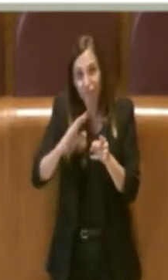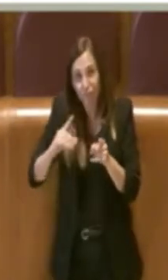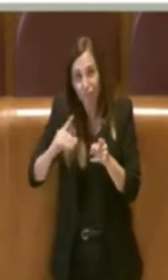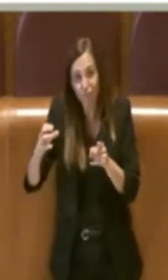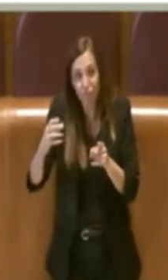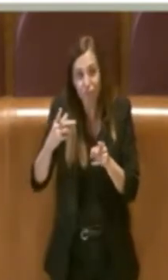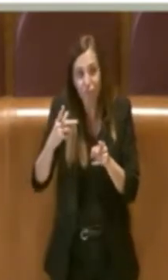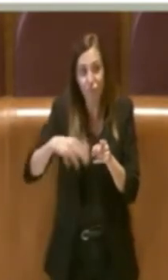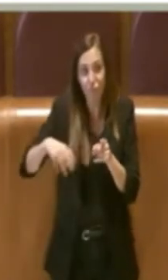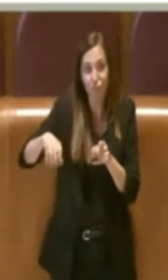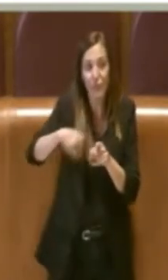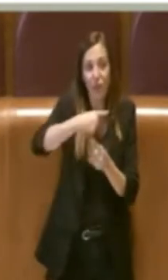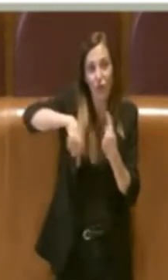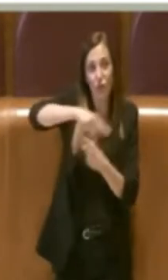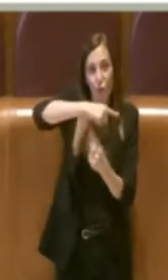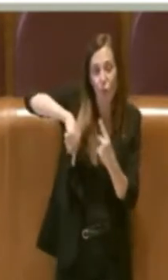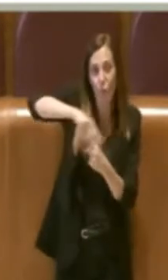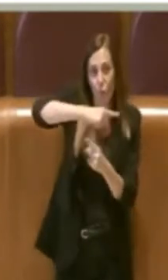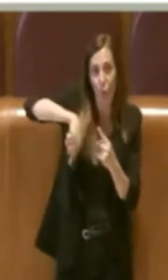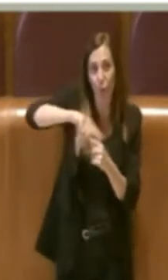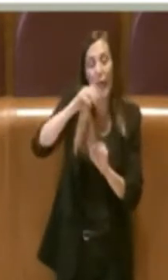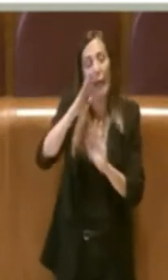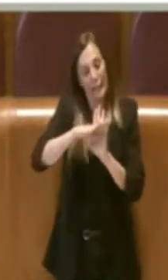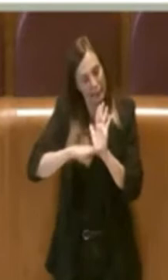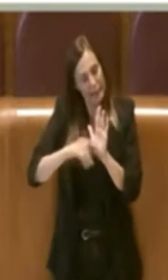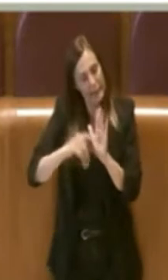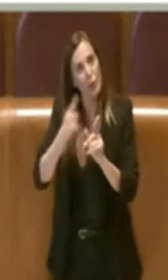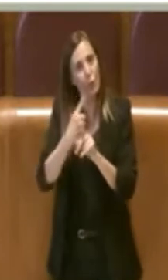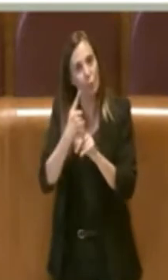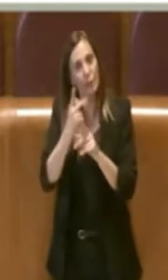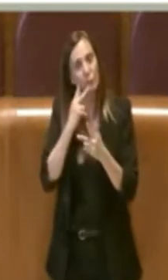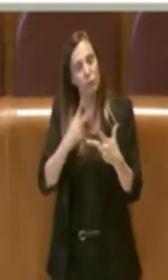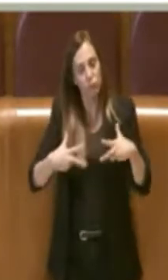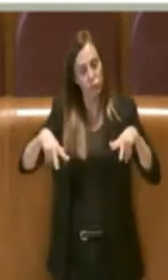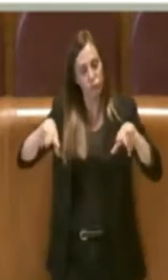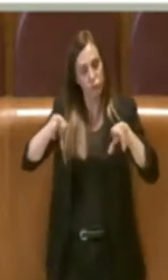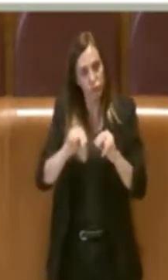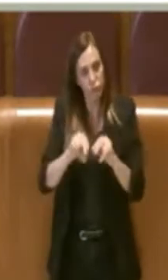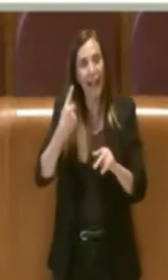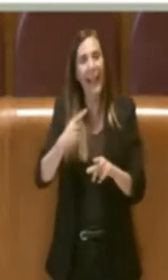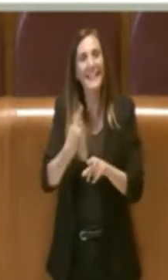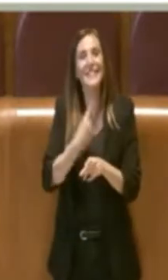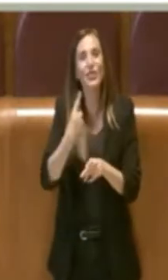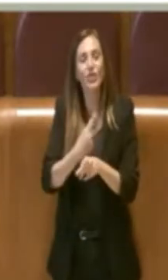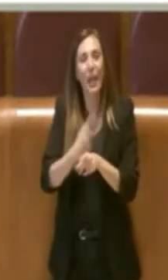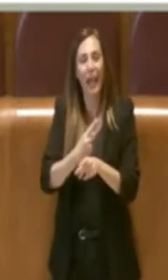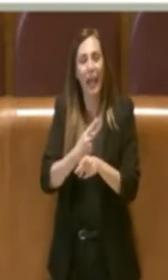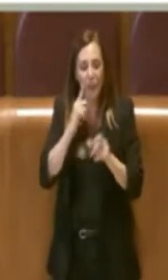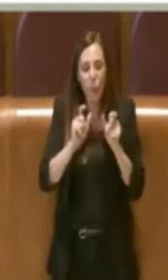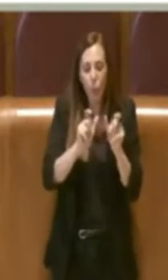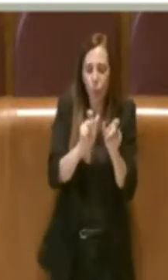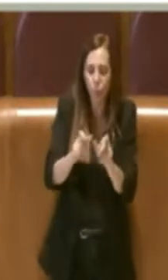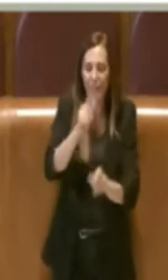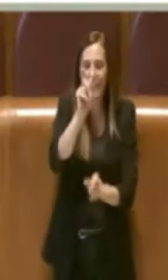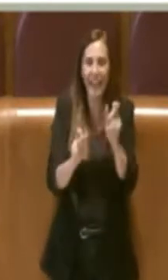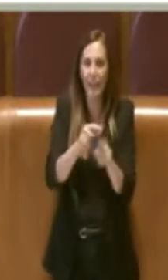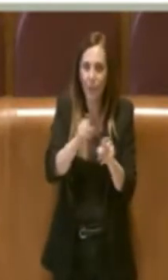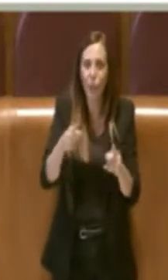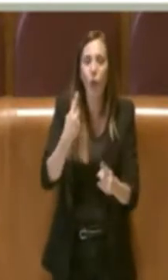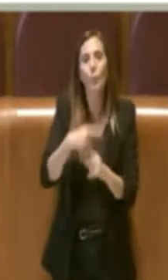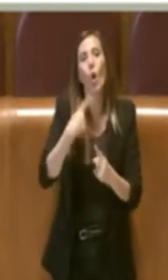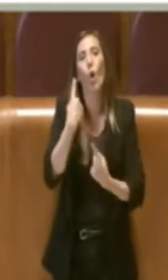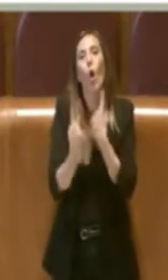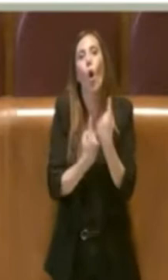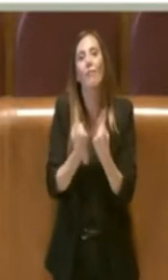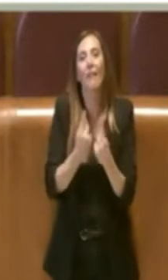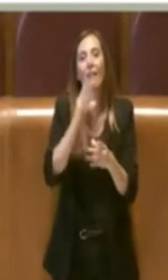fatta una ponderata revisione delle liste, questo sì sulla base delle esigenze specifiche delle persone, ma anche del contesto in cui